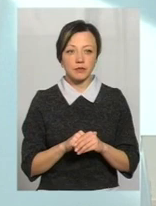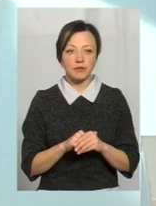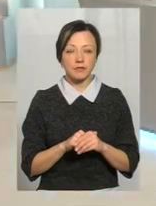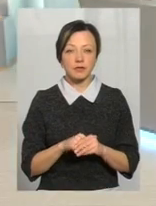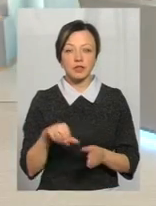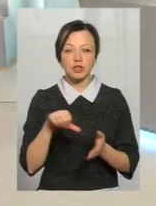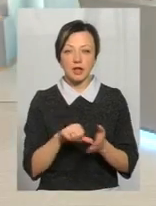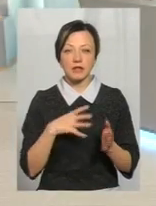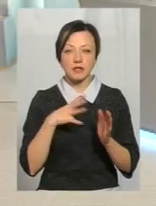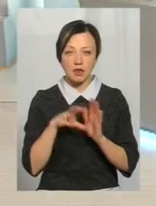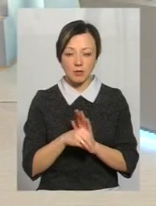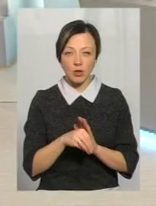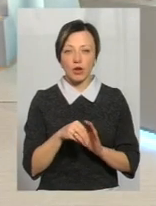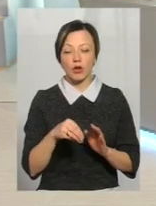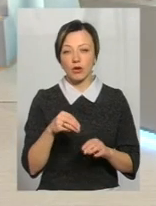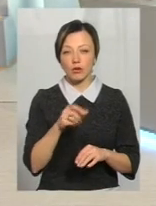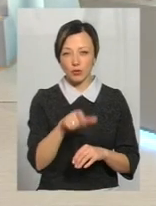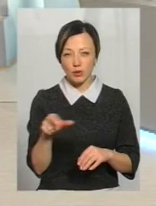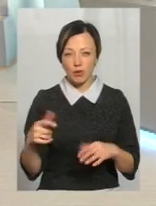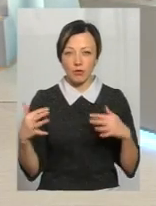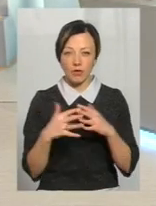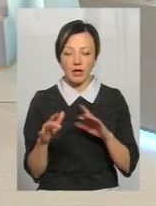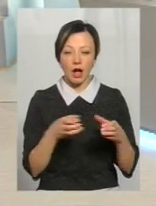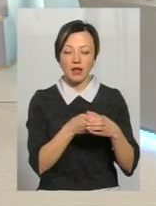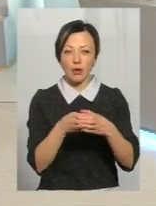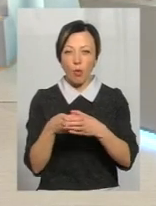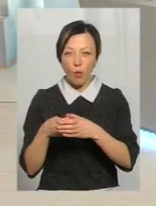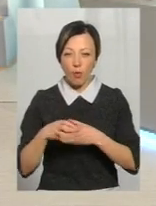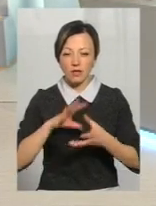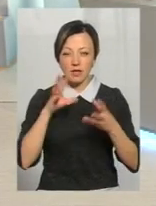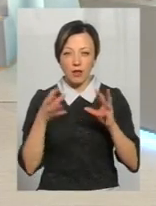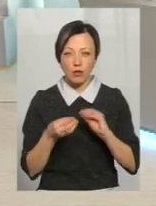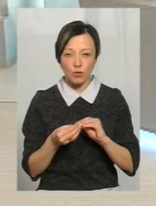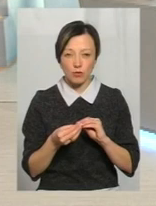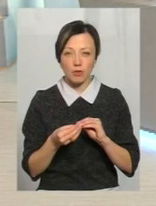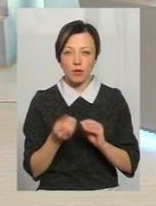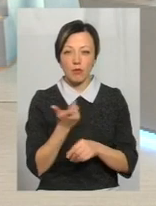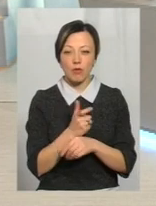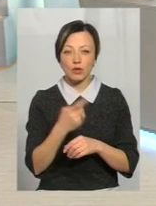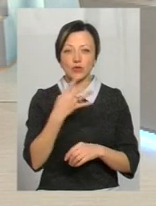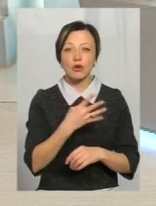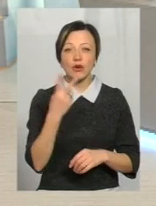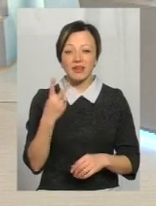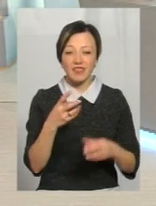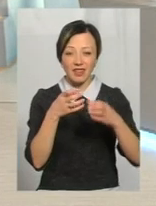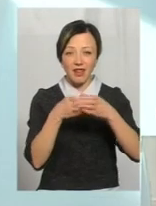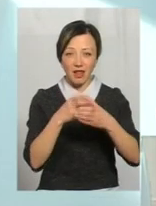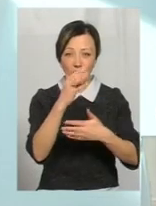членів загиблих, людей бойових дій, то категорії в нас загалом іде понад 42 категорії